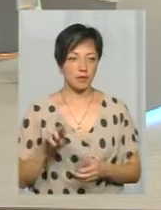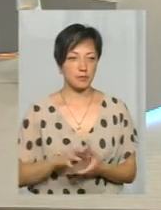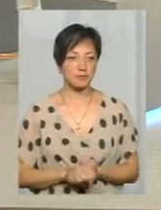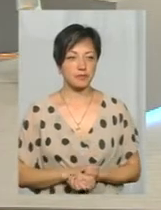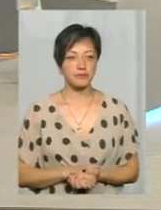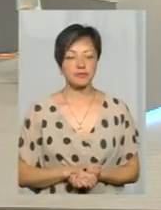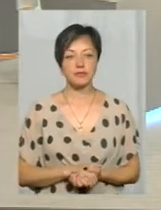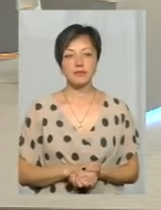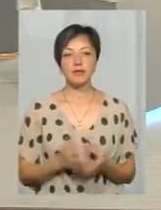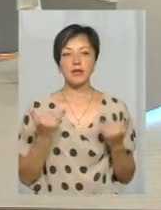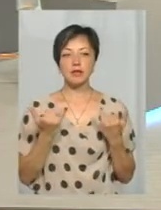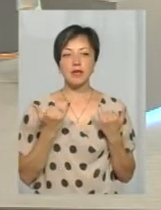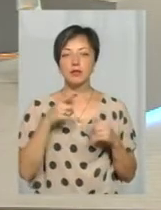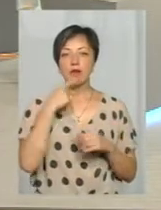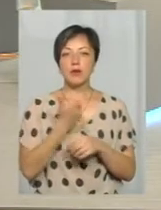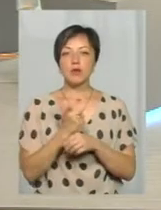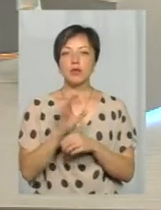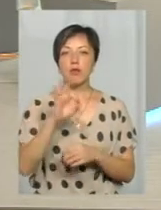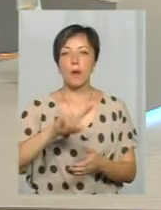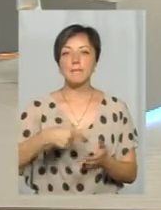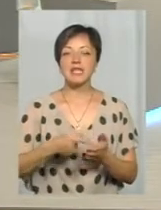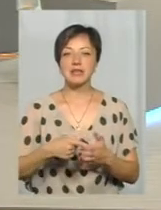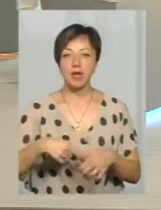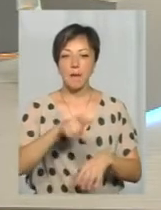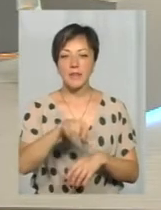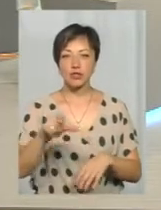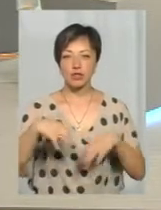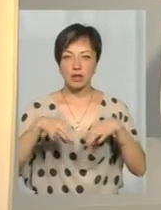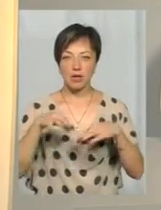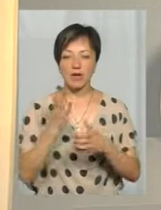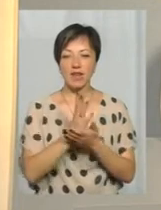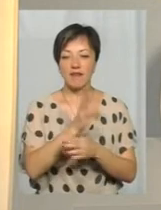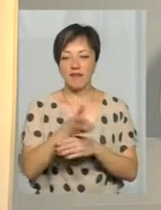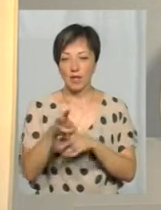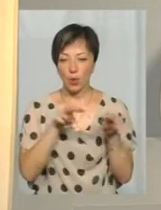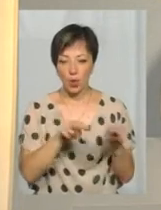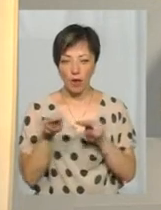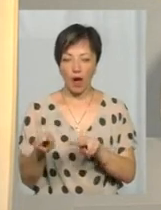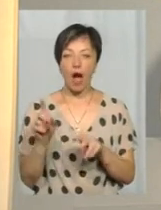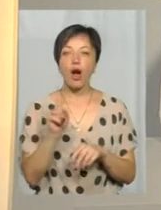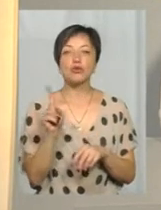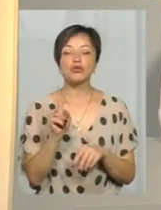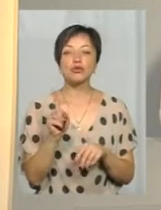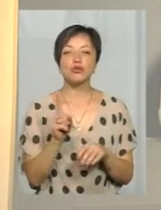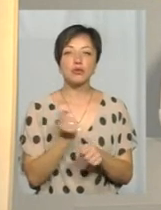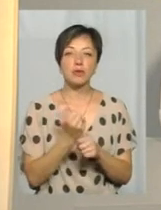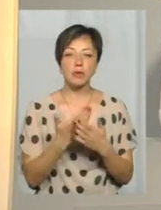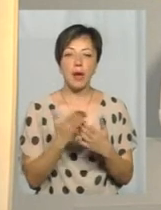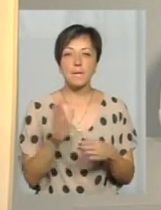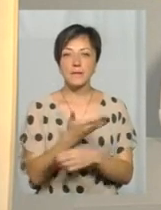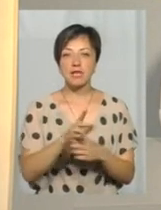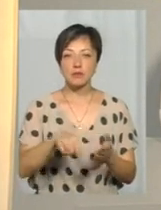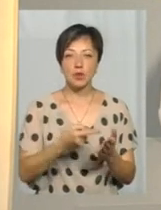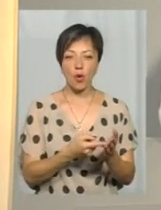Ми зараз більше говоримо, все ж таки, про міський пасажирський транспорт, тут є і відеонагляди, як ви вже згадали, а що стосується, наприклад, міжміського